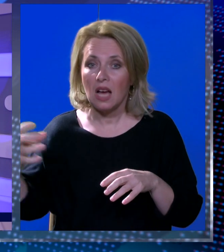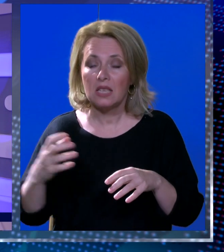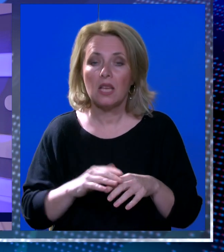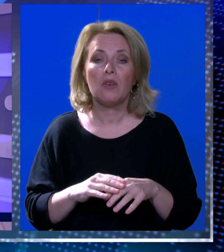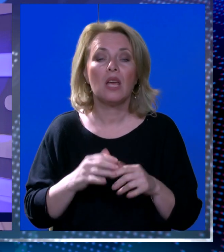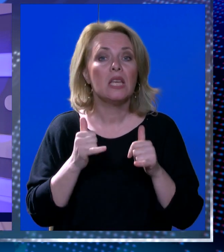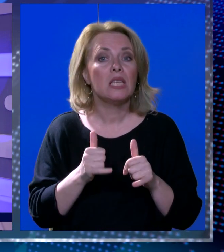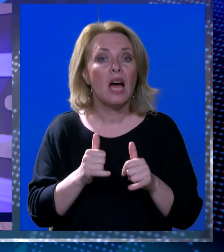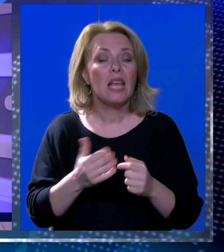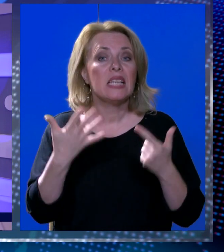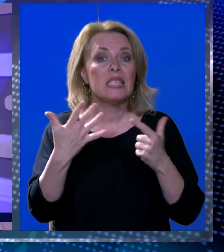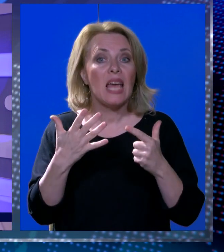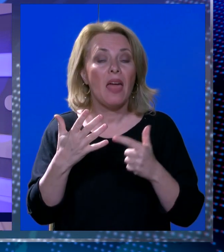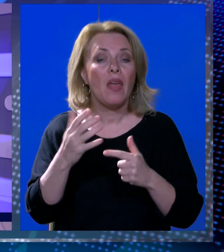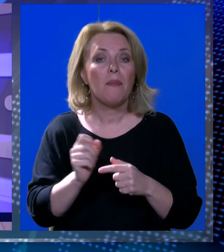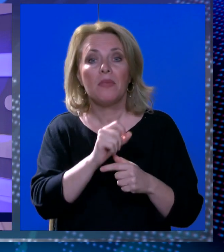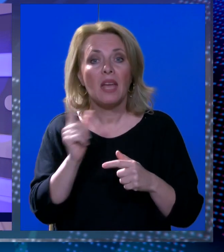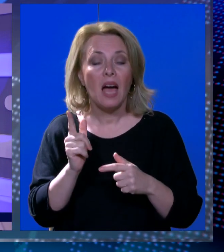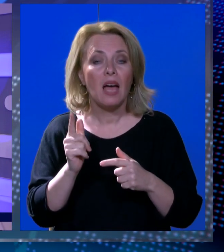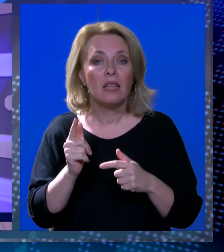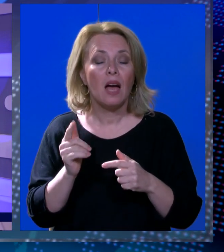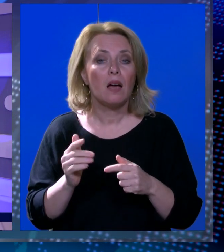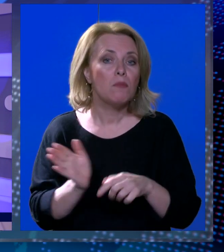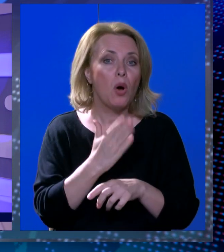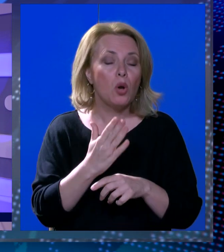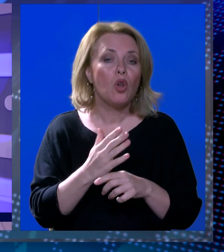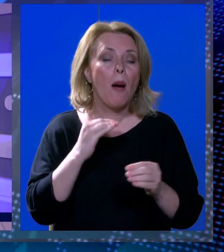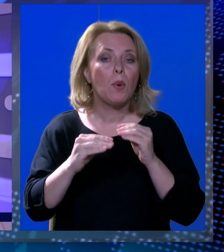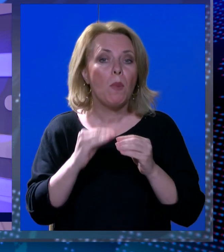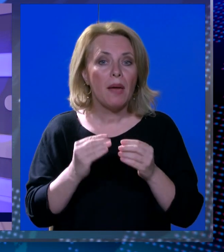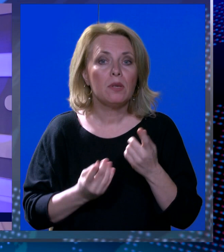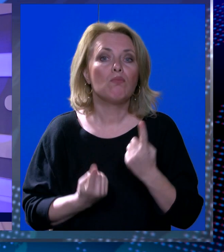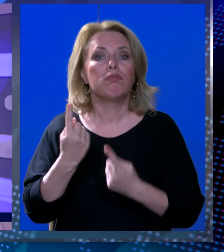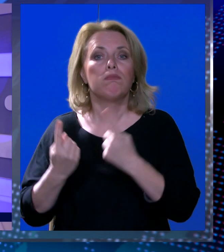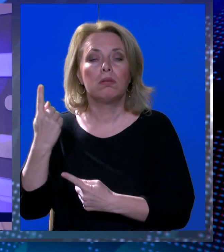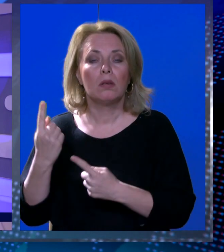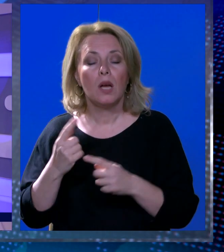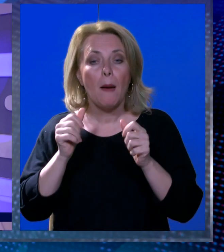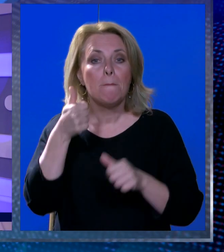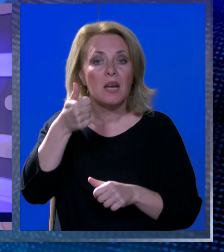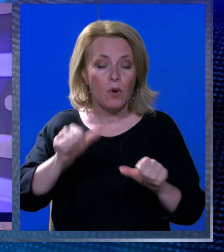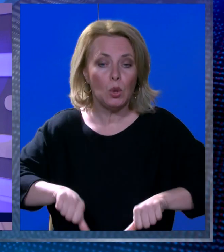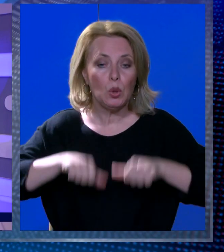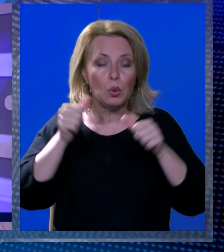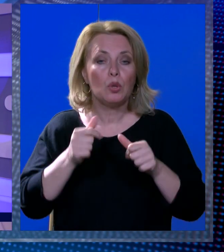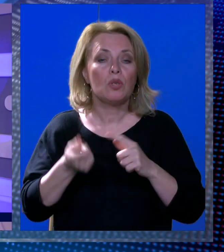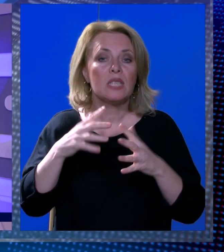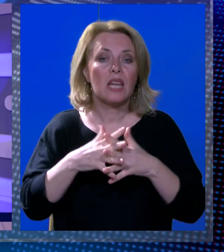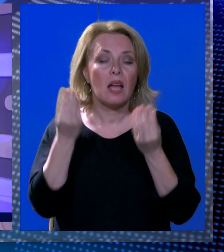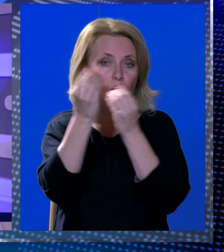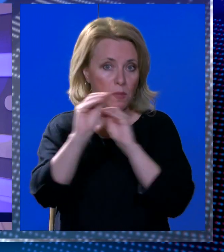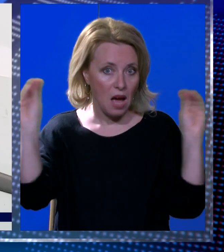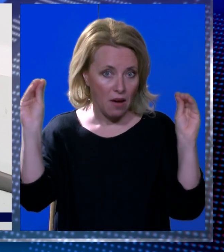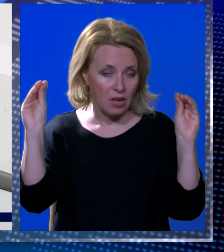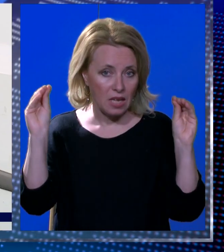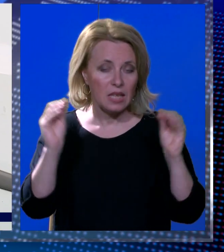prošlo ni tjedan dana, a problemi o kojima se mudro šutilo su počeli izlaziti na površinu. Prvo su jutro si iz grada Dubrovnika objavili